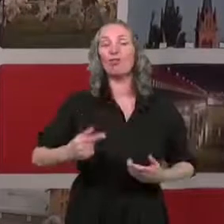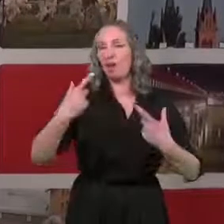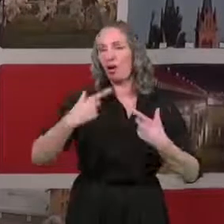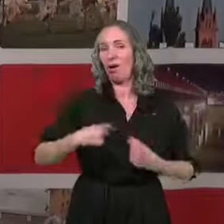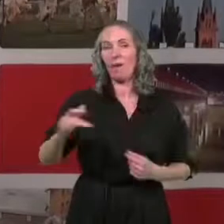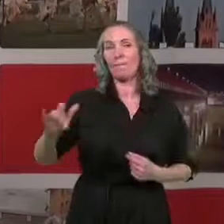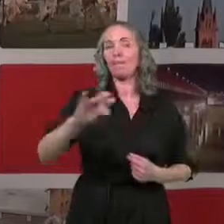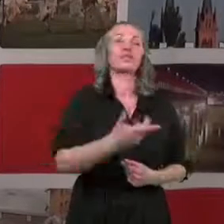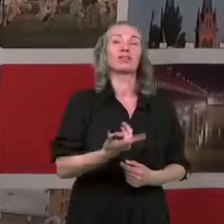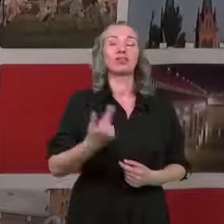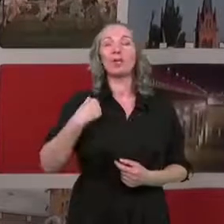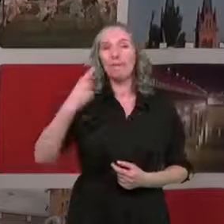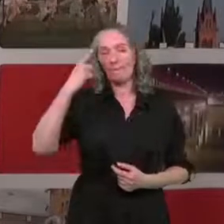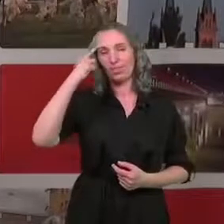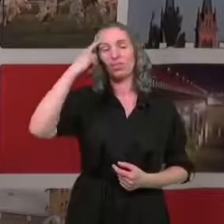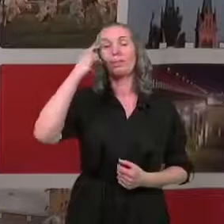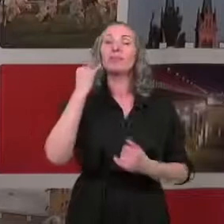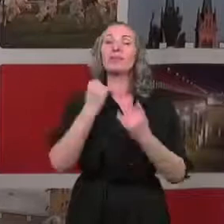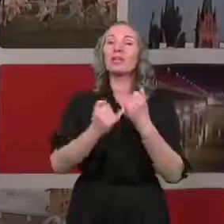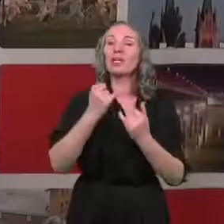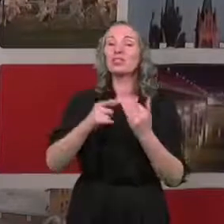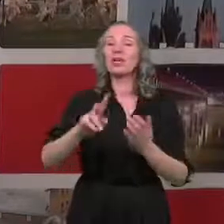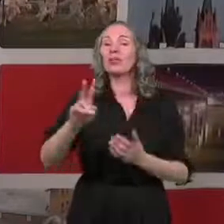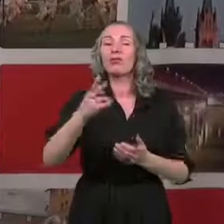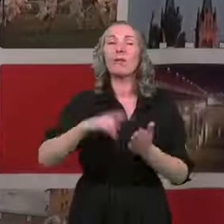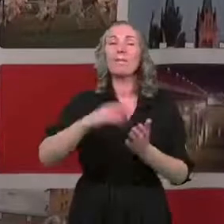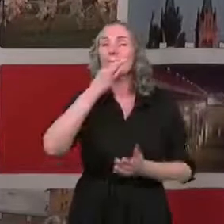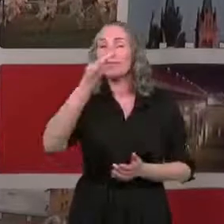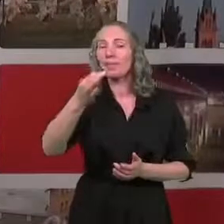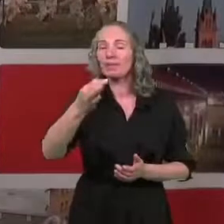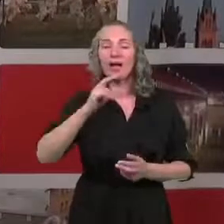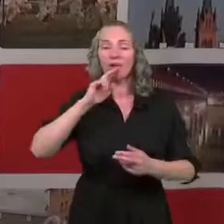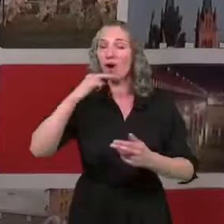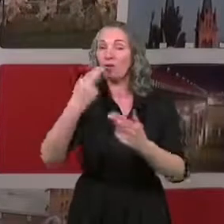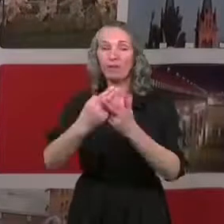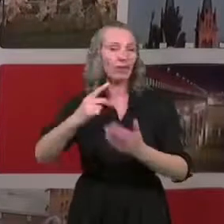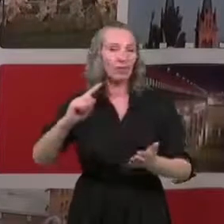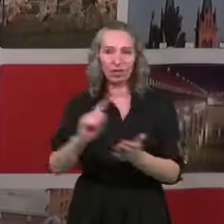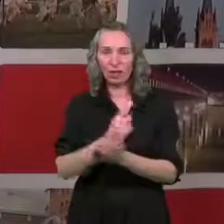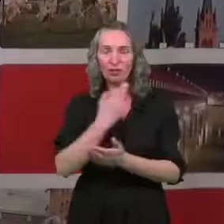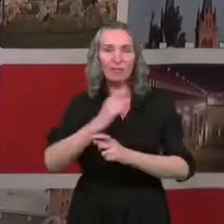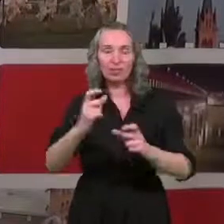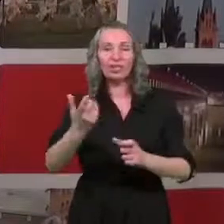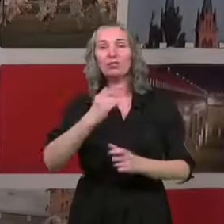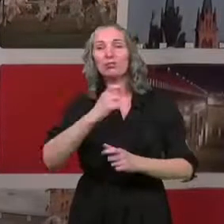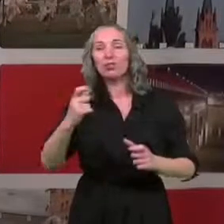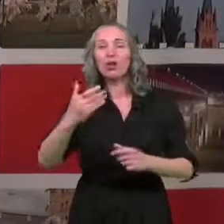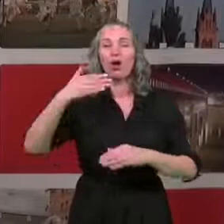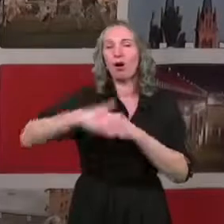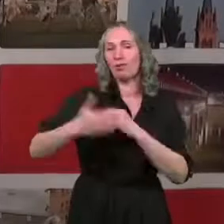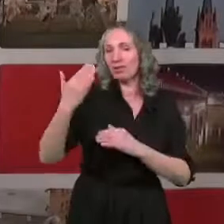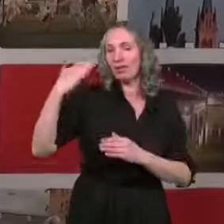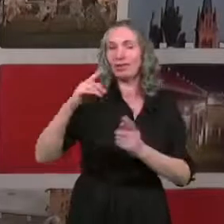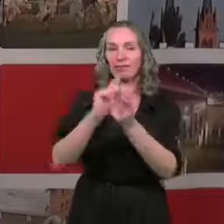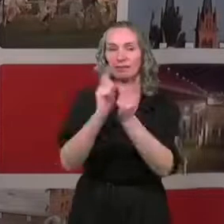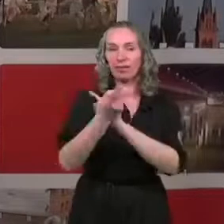obecność. Przypomnę, że jeżeli na któreś z pytań nie znaleźliście Państwo dziś odpowiedzi, czy podczas ostatnich